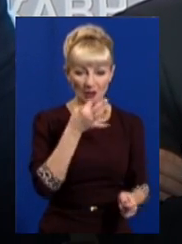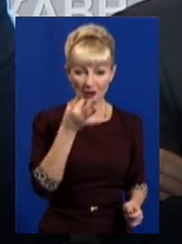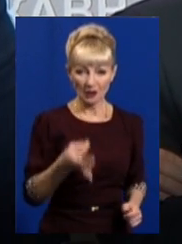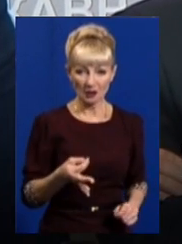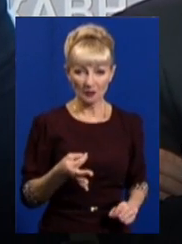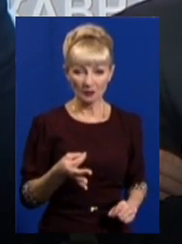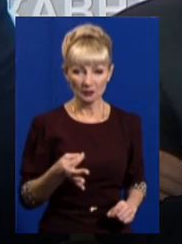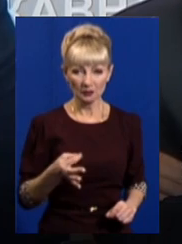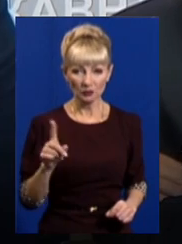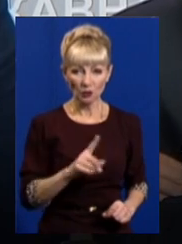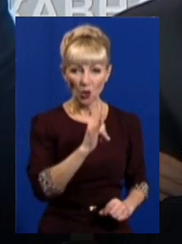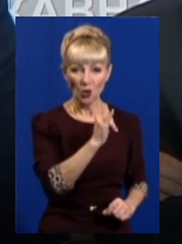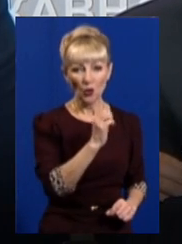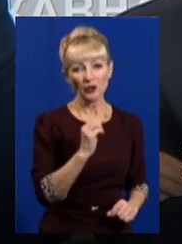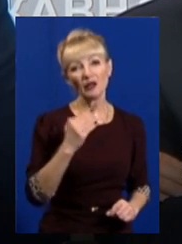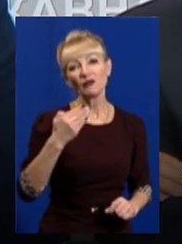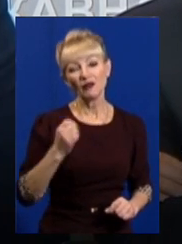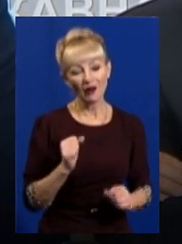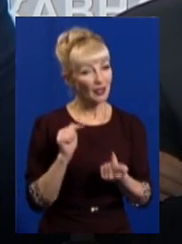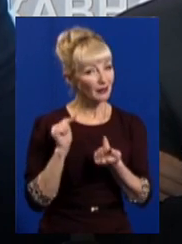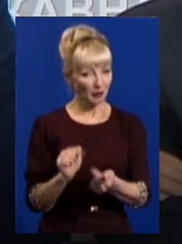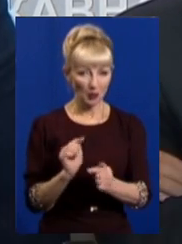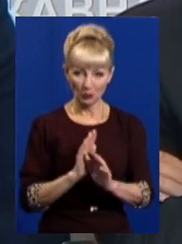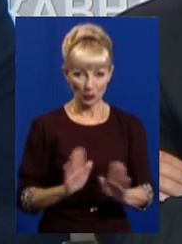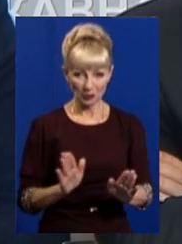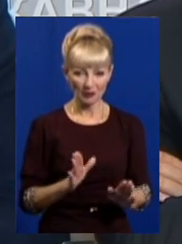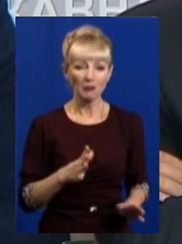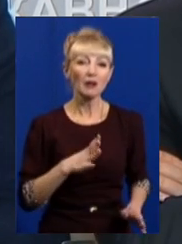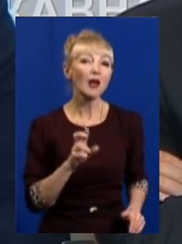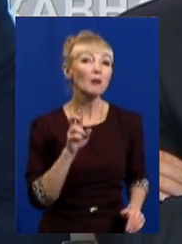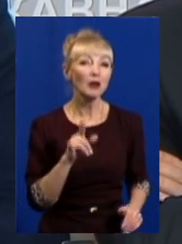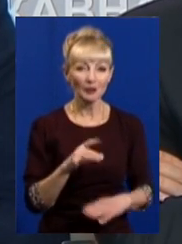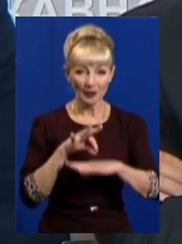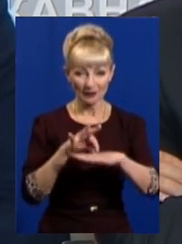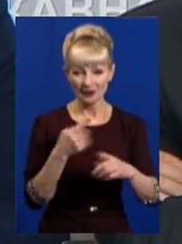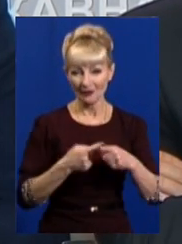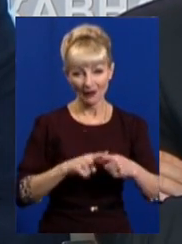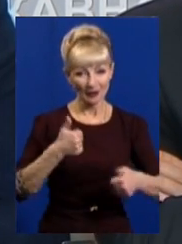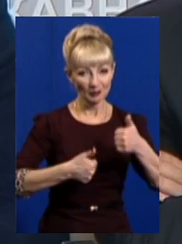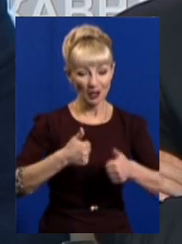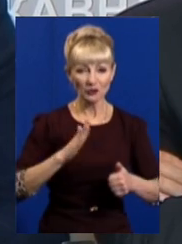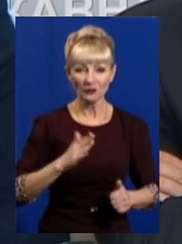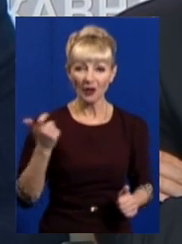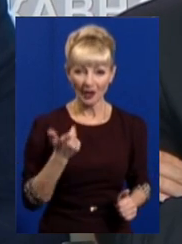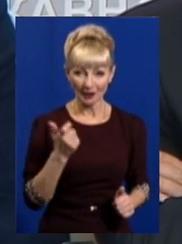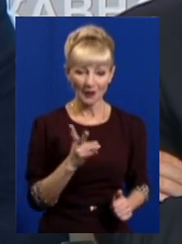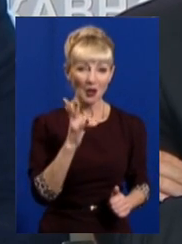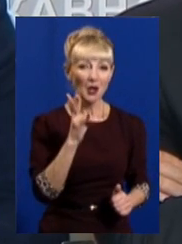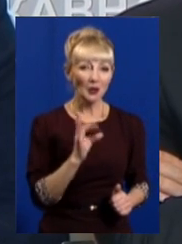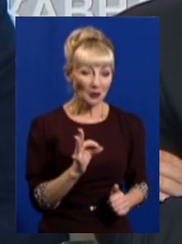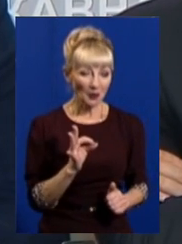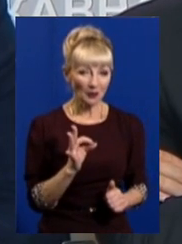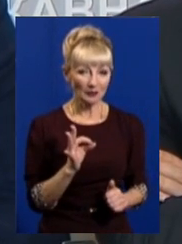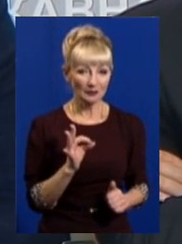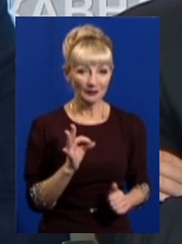УЄФА не проти була б провести цей матч в Харкові. Але ви праві в тому,